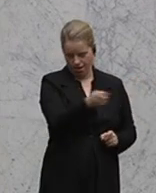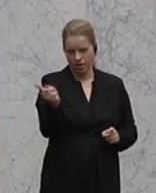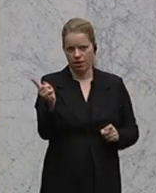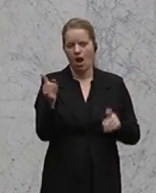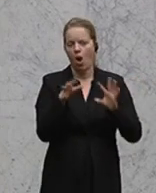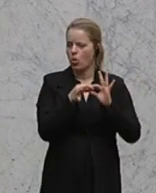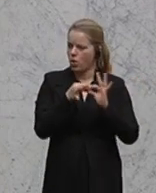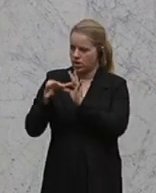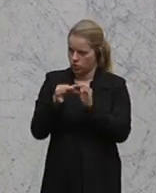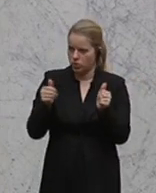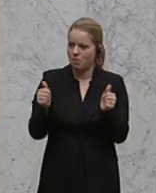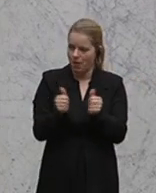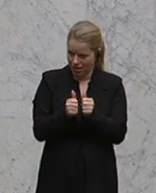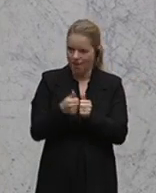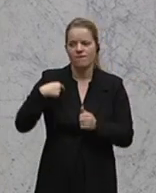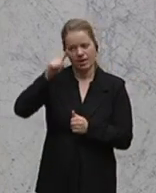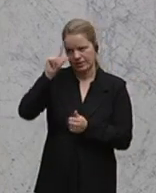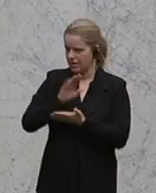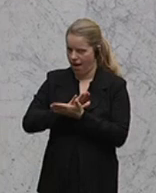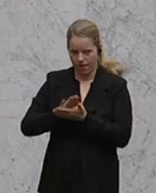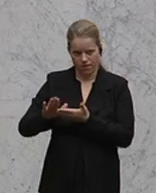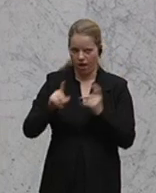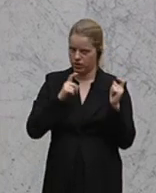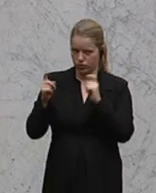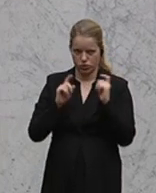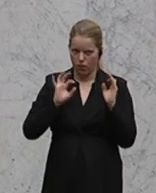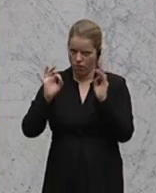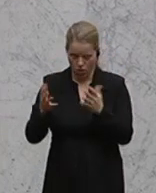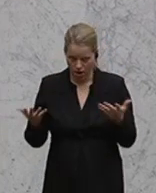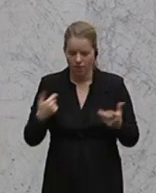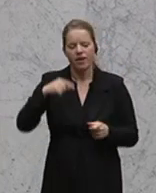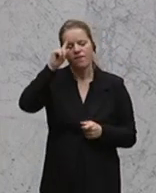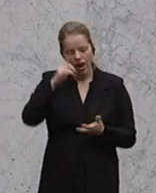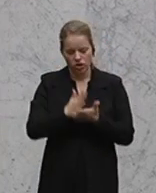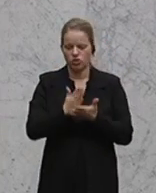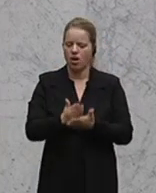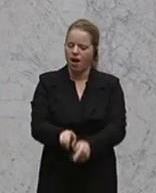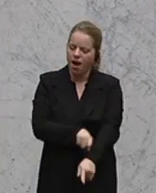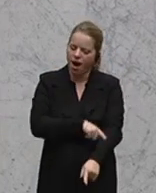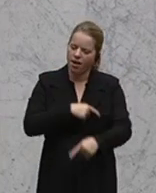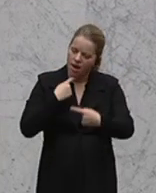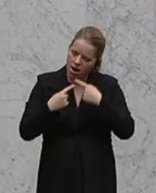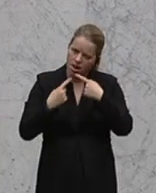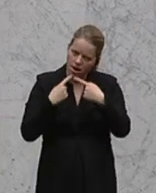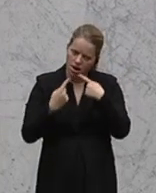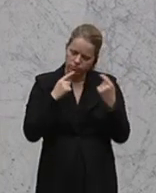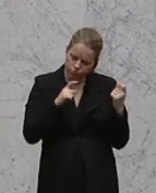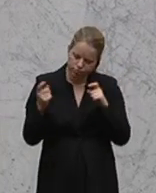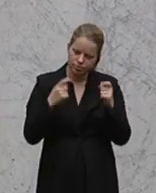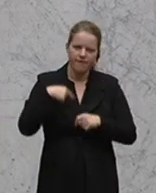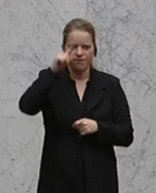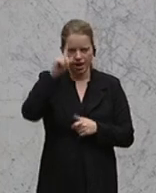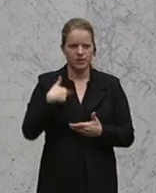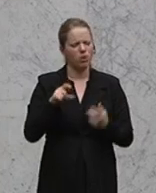Koalitionspartnern. Ich weiß, dass das nicht einfach war zu diskutieren. Ich weiß, dass viele Gespräche geführt wurden. Ich weiß, dass die